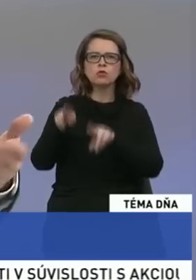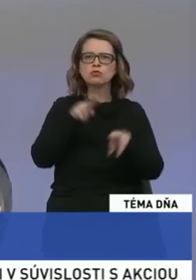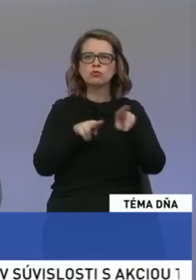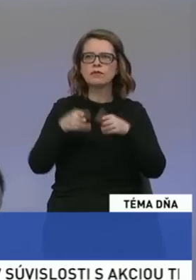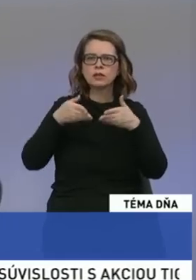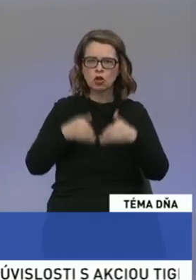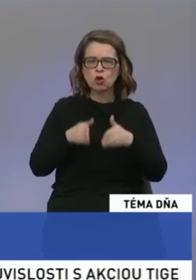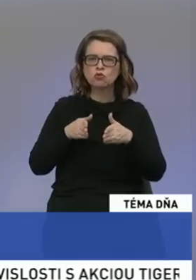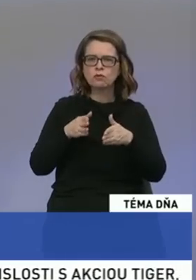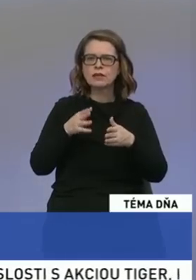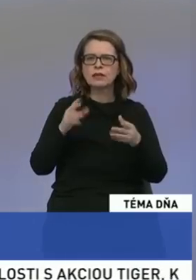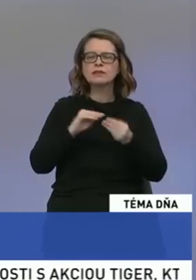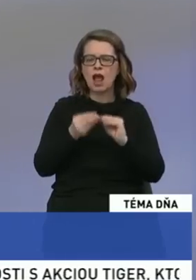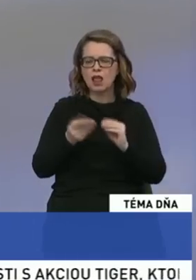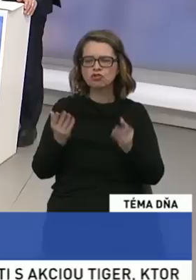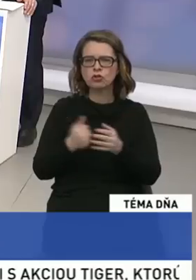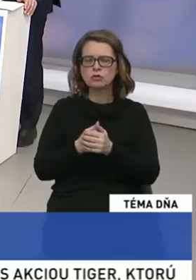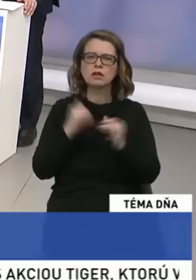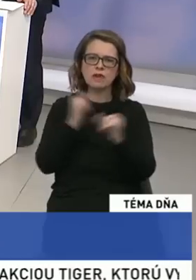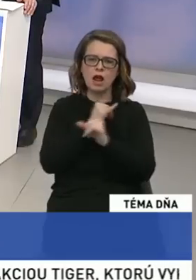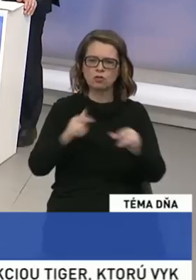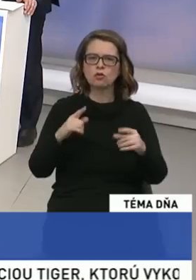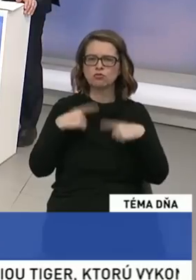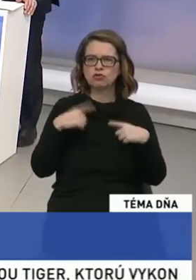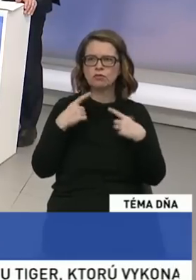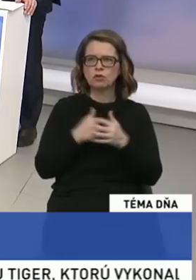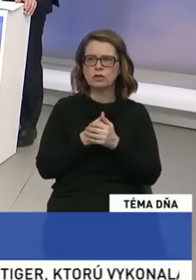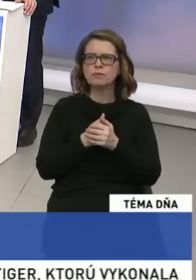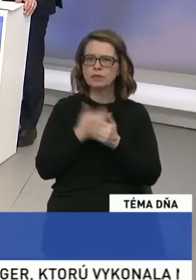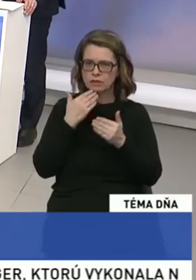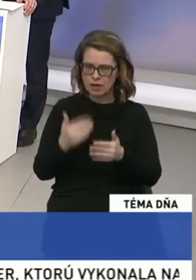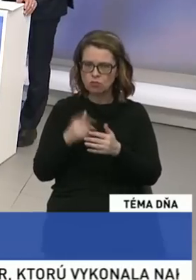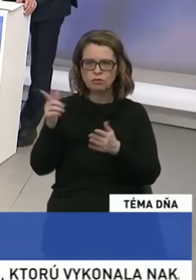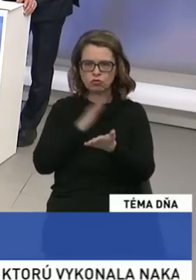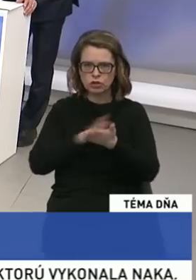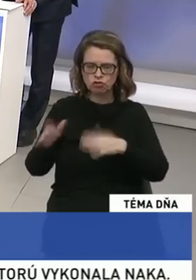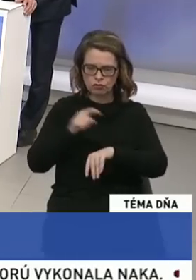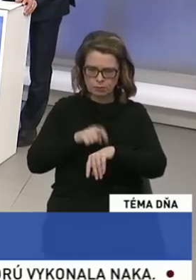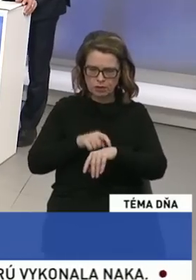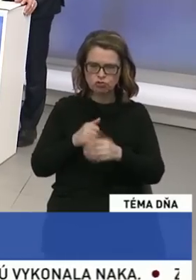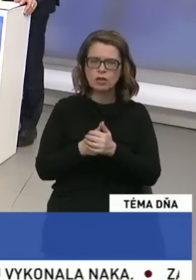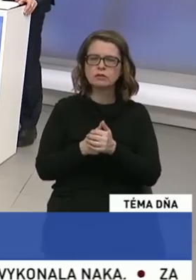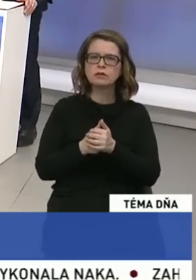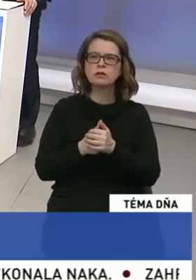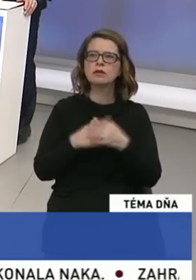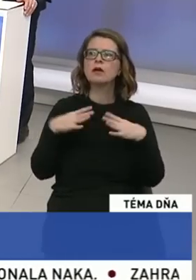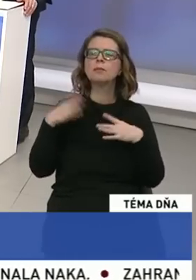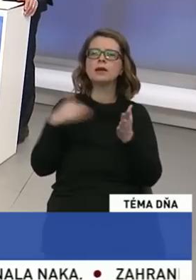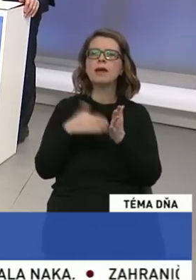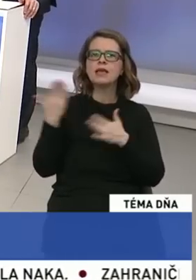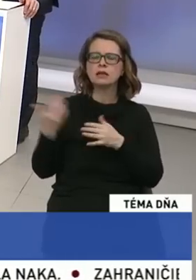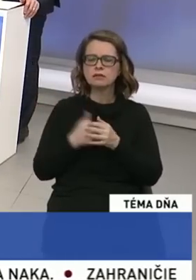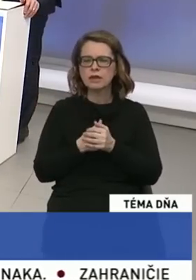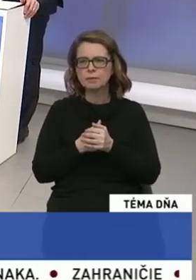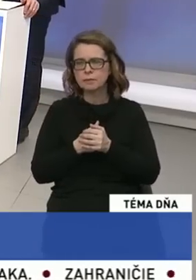ktoré potom môžu byť problémom v reálnom živote. Predstavíte, to je jedná o medzinárodnú zlovu. Vyčerpali ste si svoj čas. Veľmi pekne ďakujem. Vaša odpoveď, Már Majerský?